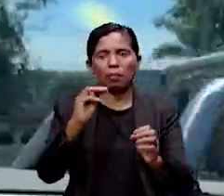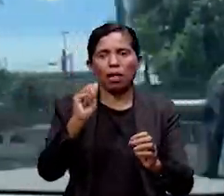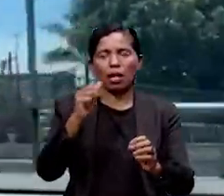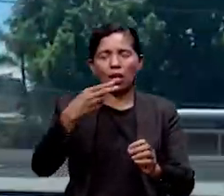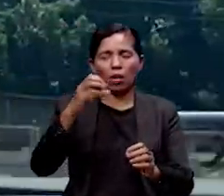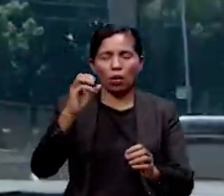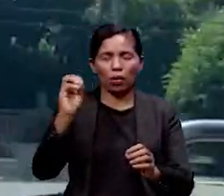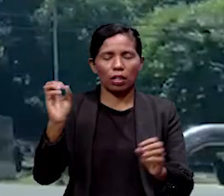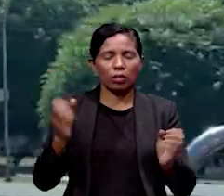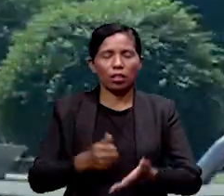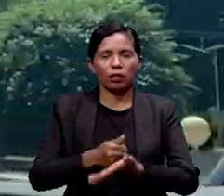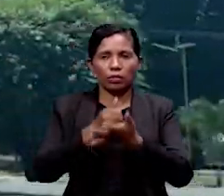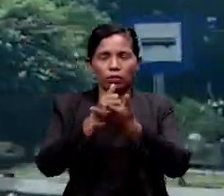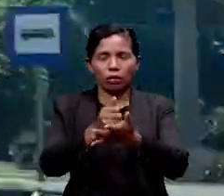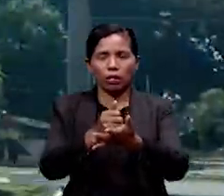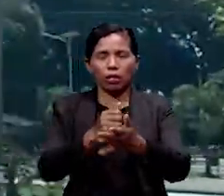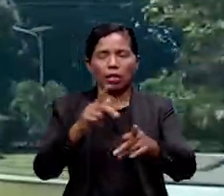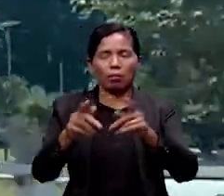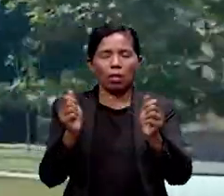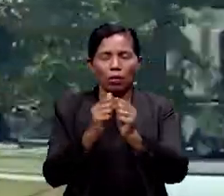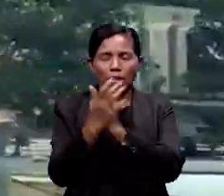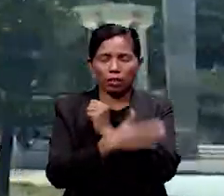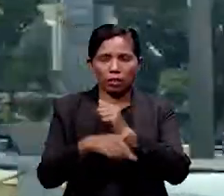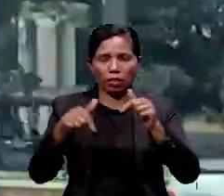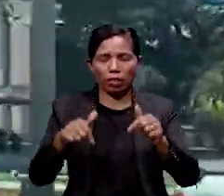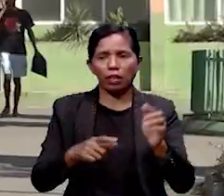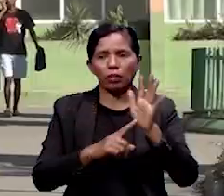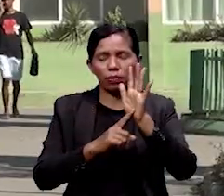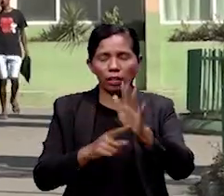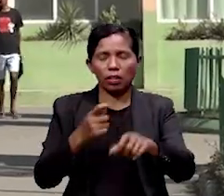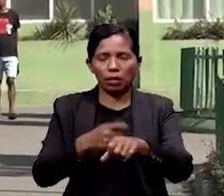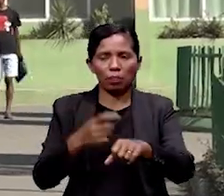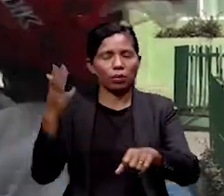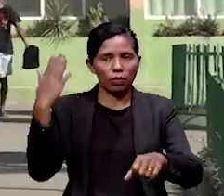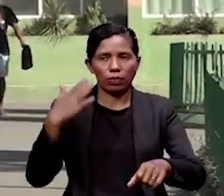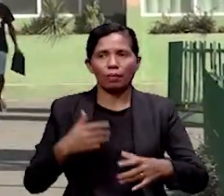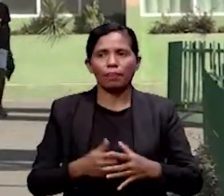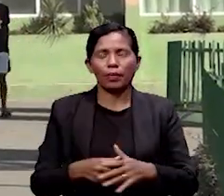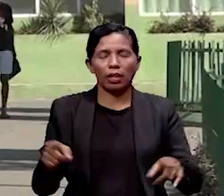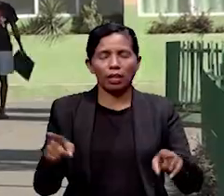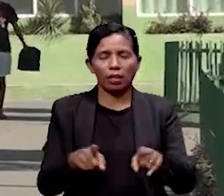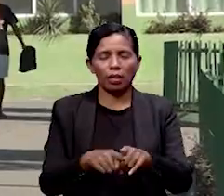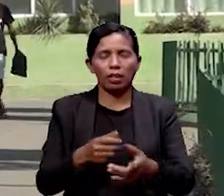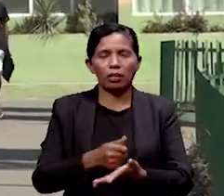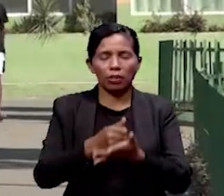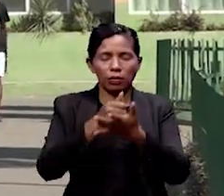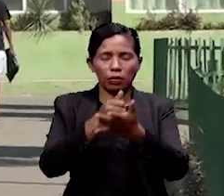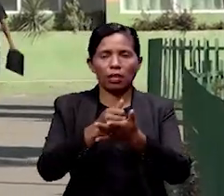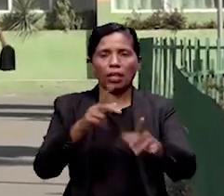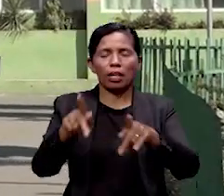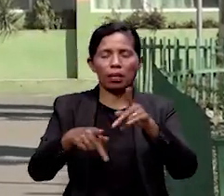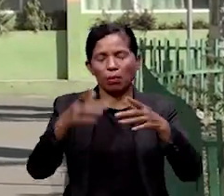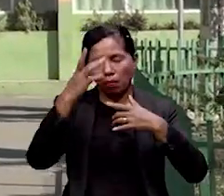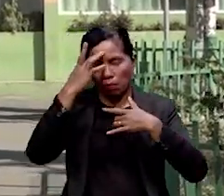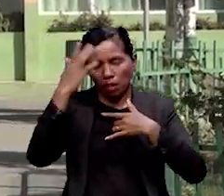hodihakman nahamoris ema norai idane. Hatudu ona iha tempu balun liu ba. Hanesan apoyu no azuda ona ema